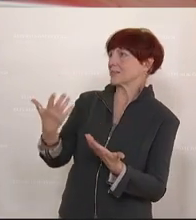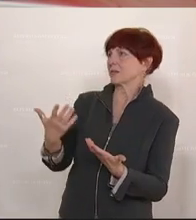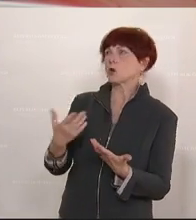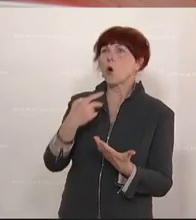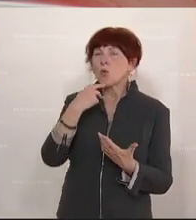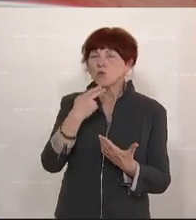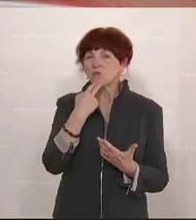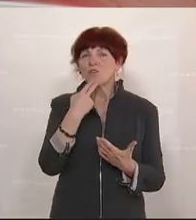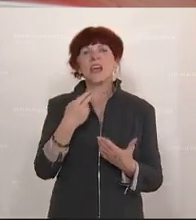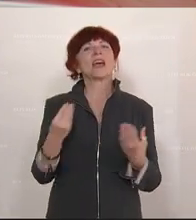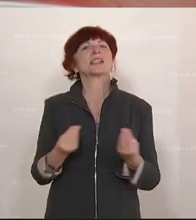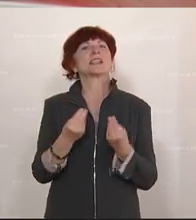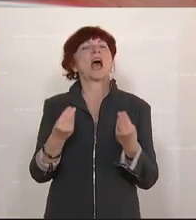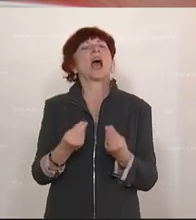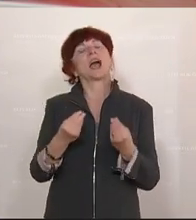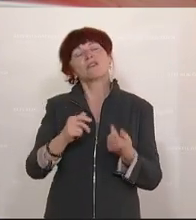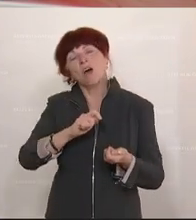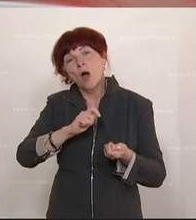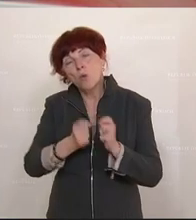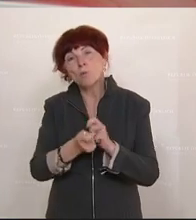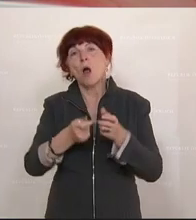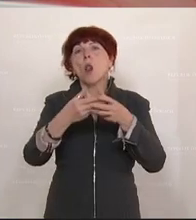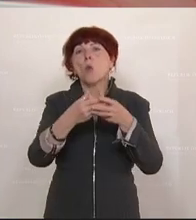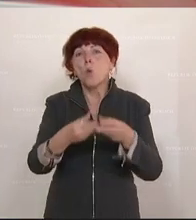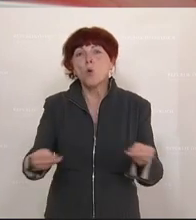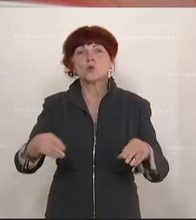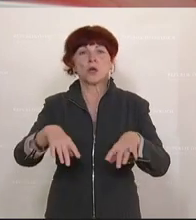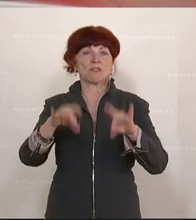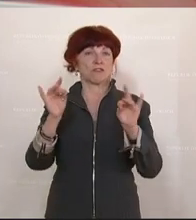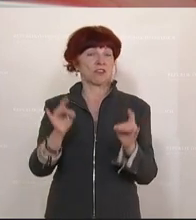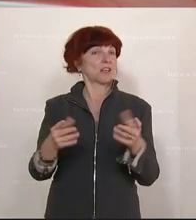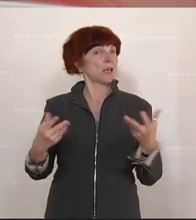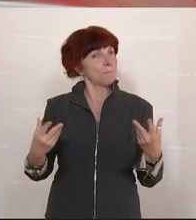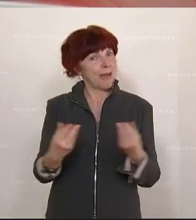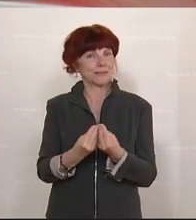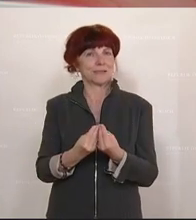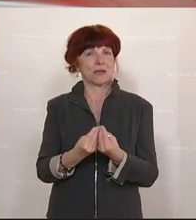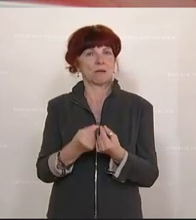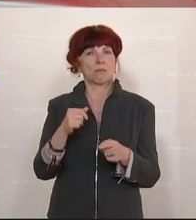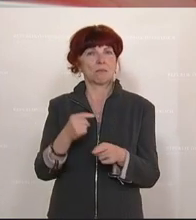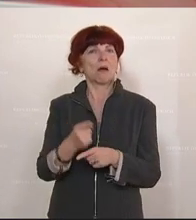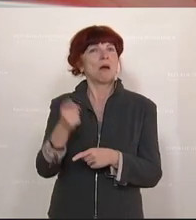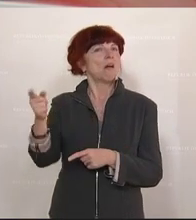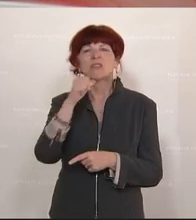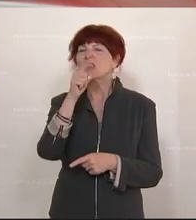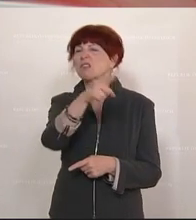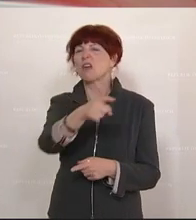Boden? Das sind die Dinge, die in Wahrheit die Österreicherinnen und Österreicher beschäftigen und nicht ihre dringliche Anfrage.